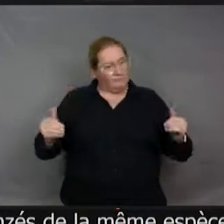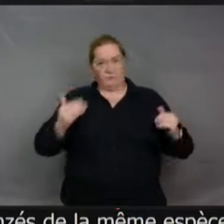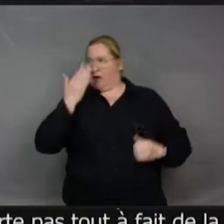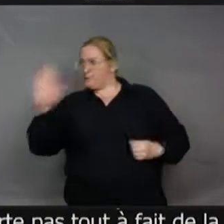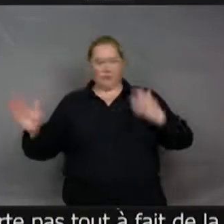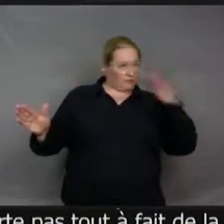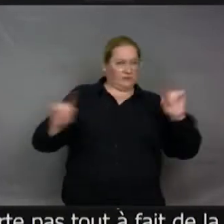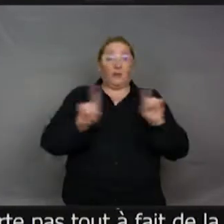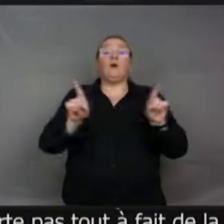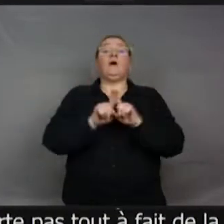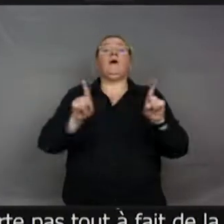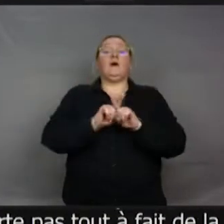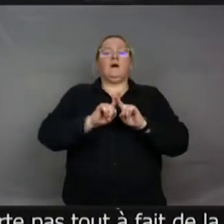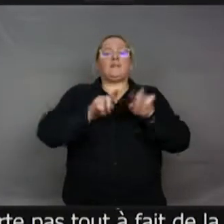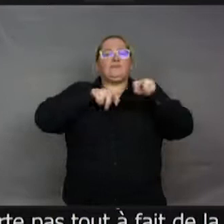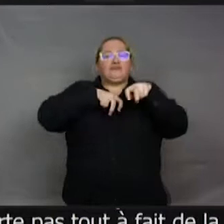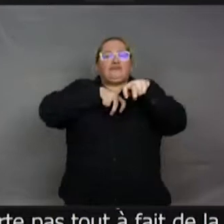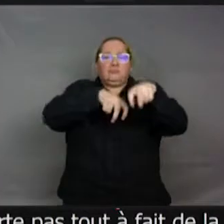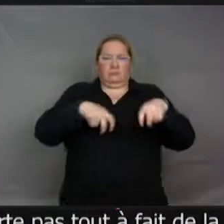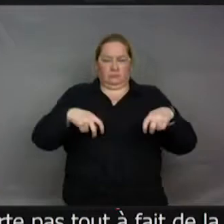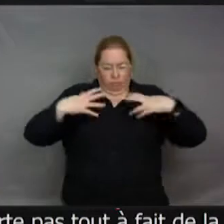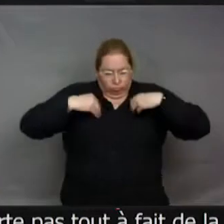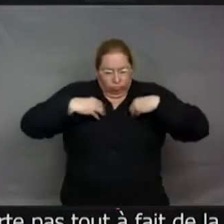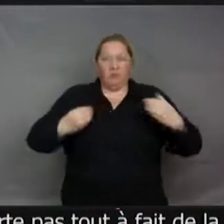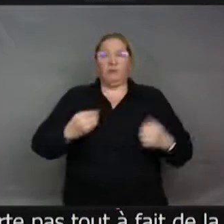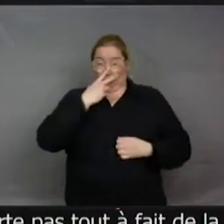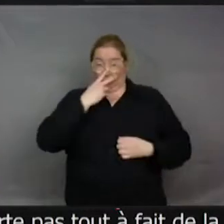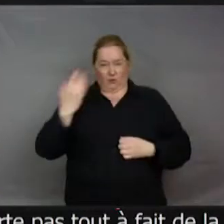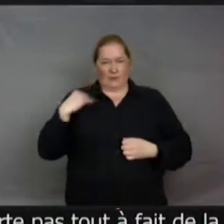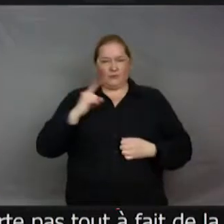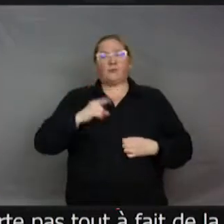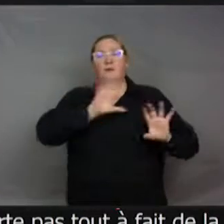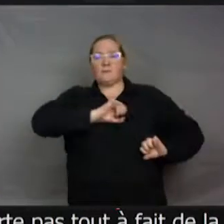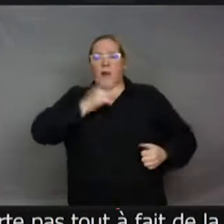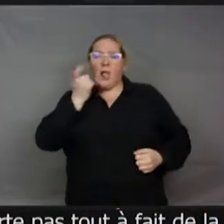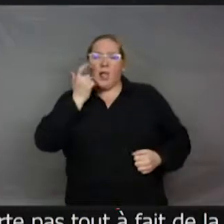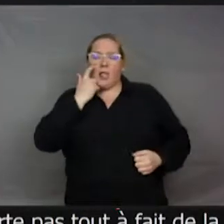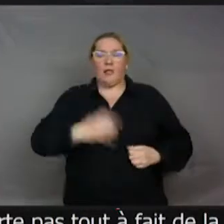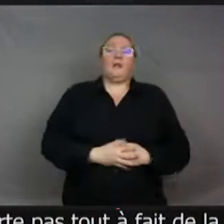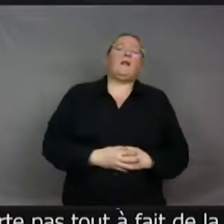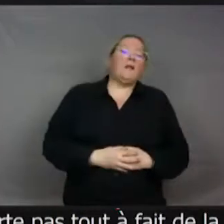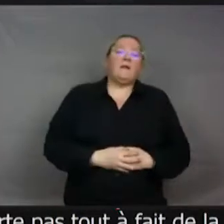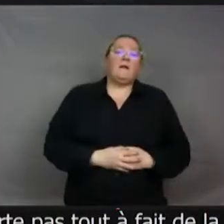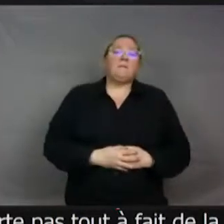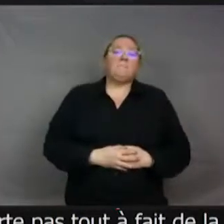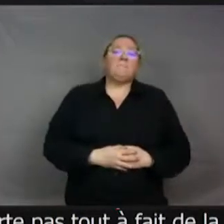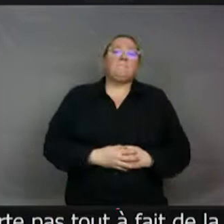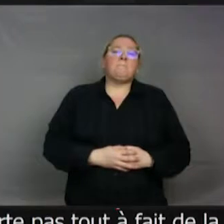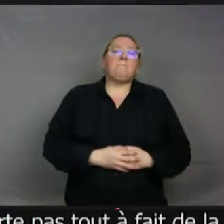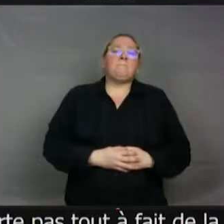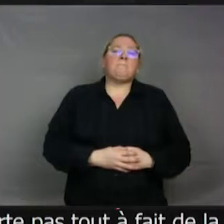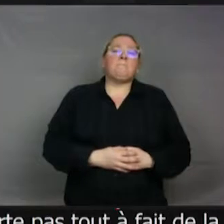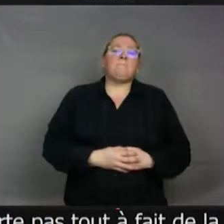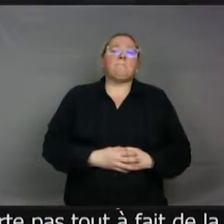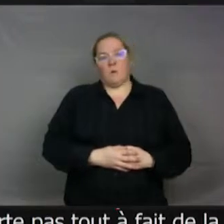n pas très longtemps. On a mis un bourdon dans une situation expérimentale où on a fait, il y avait deux façons de le